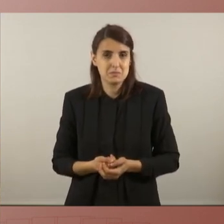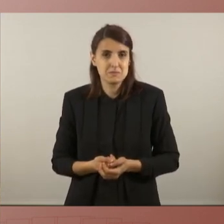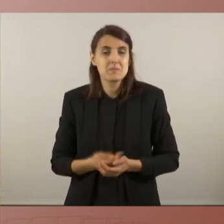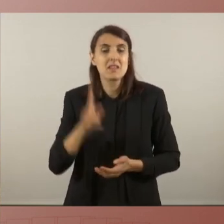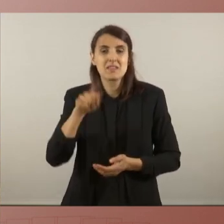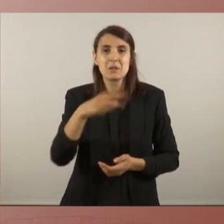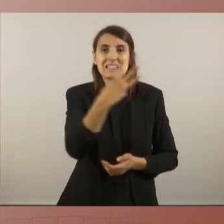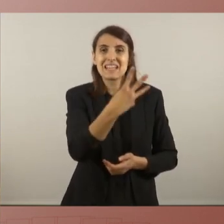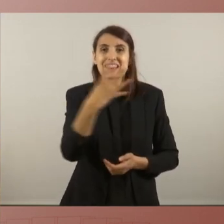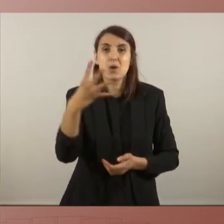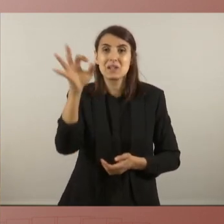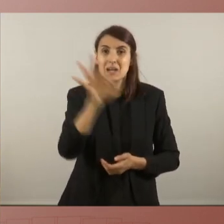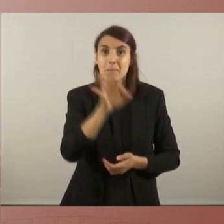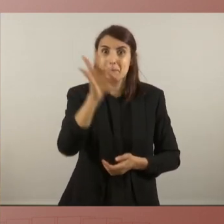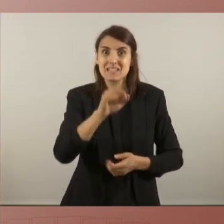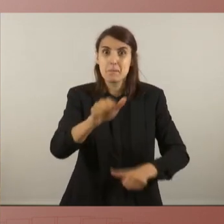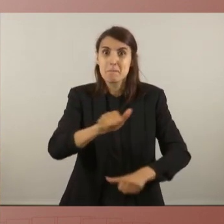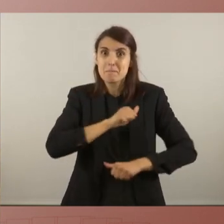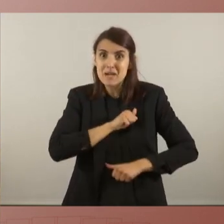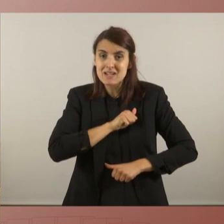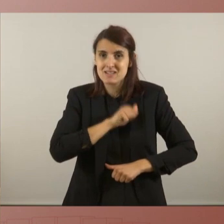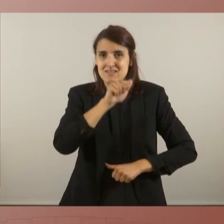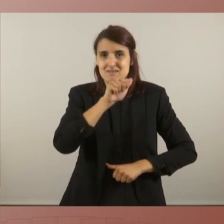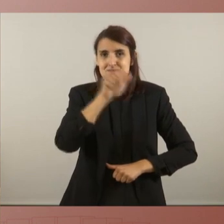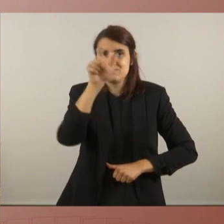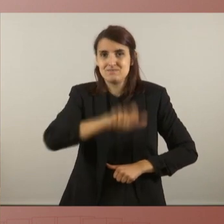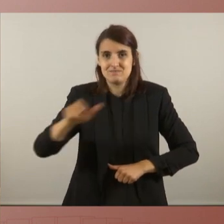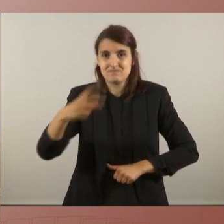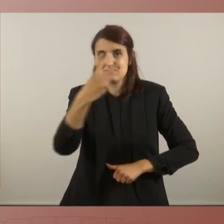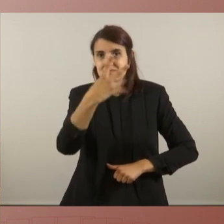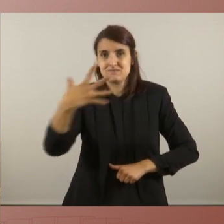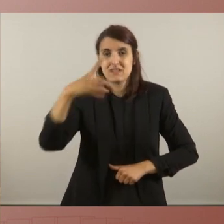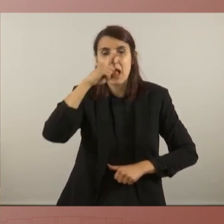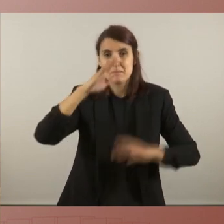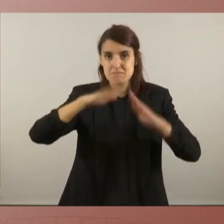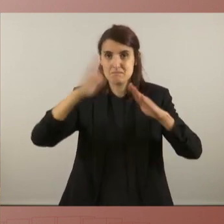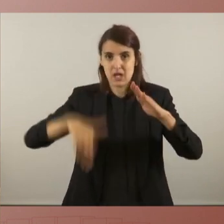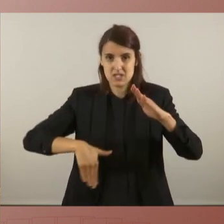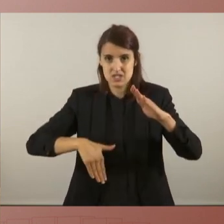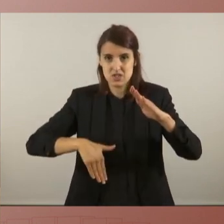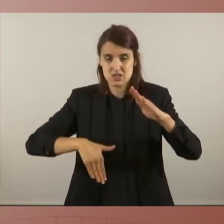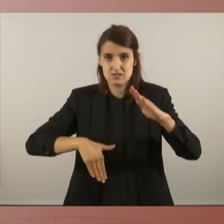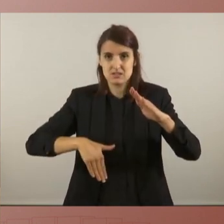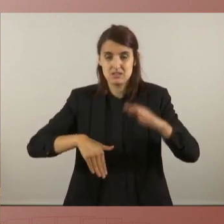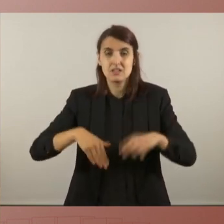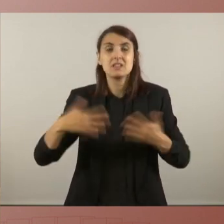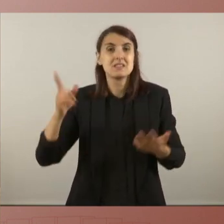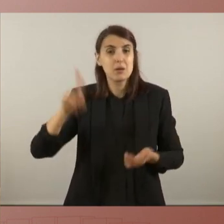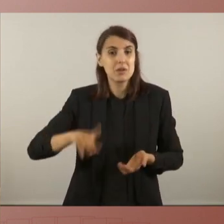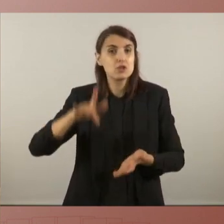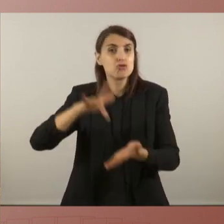34% de taxa d'atur entre els menors de 25 anys i que als 34 anys